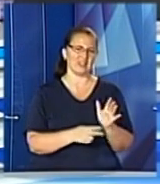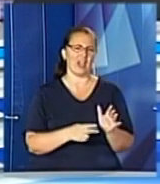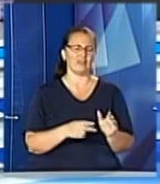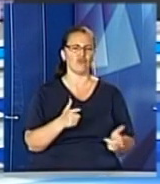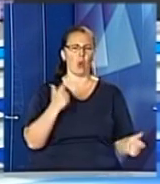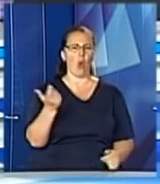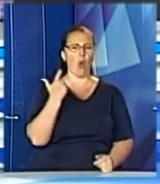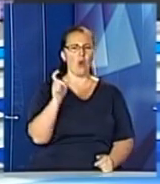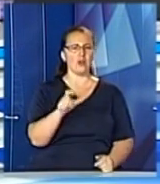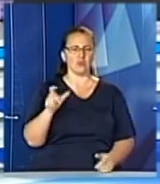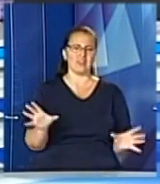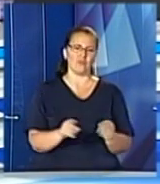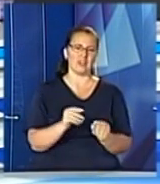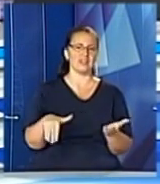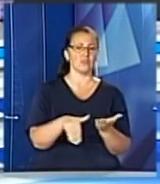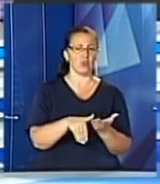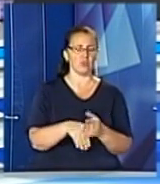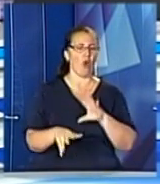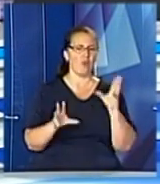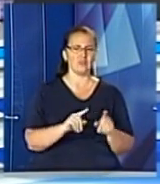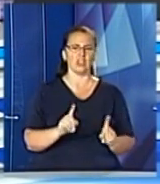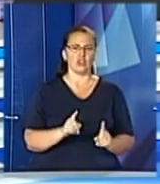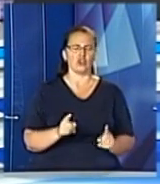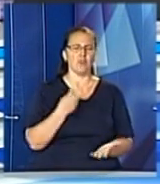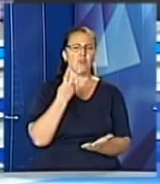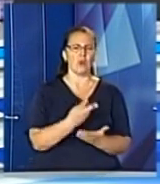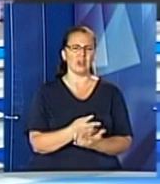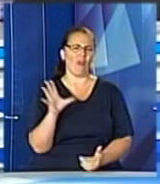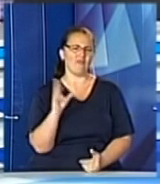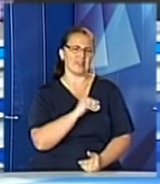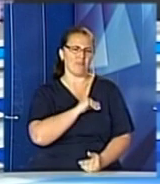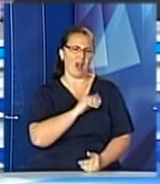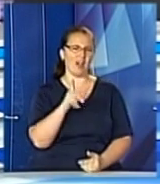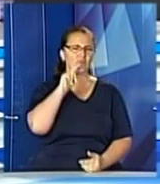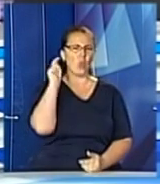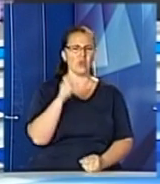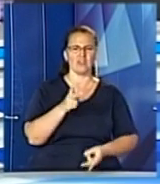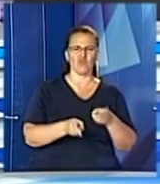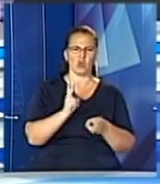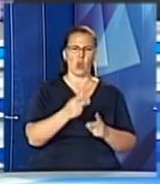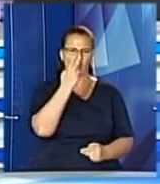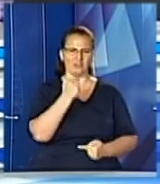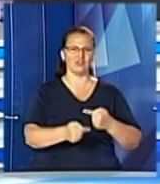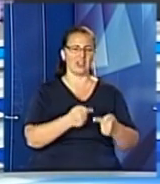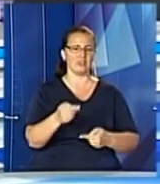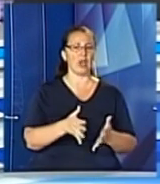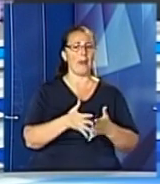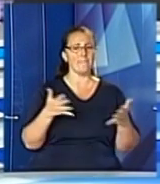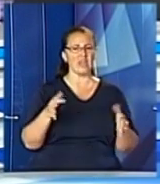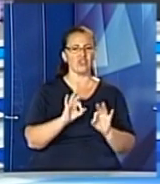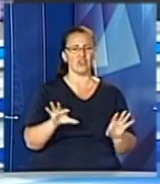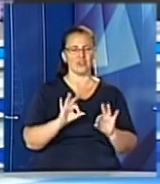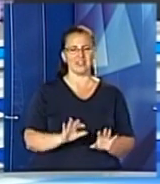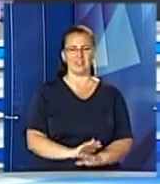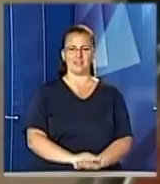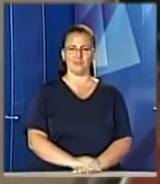помічниками. Все задля того, аби показати усе багатство українських куховарських традицій. Більше розкаже Марта